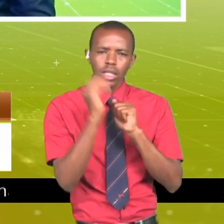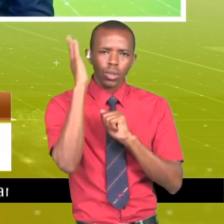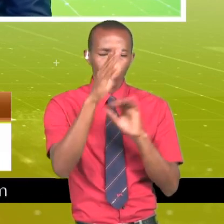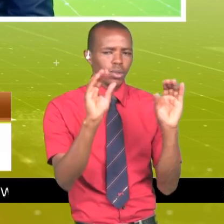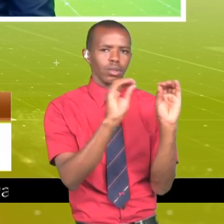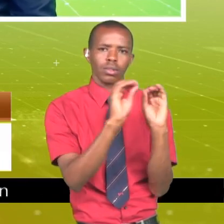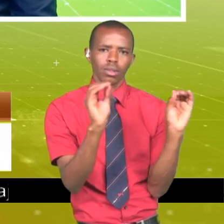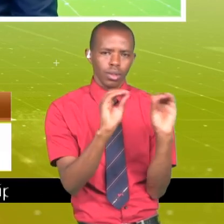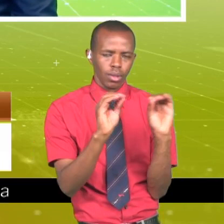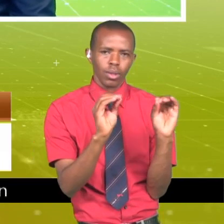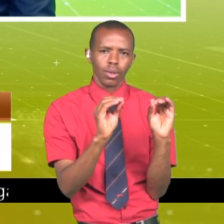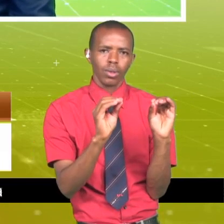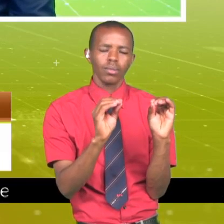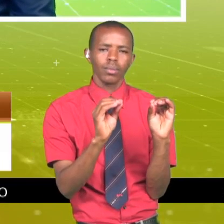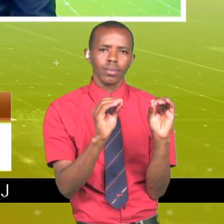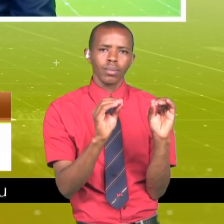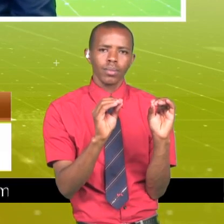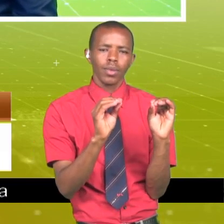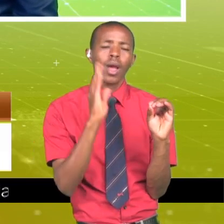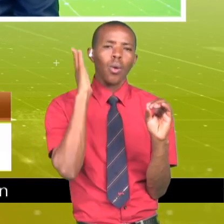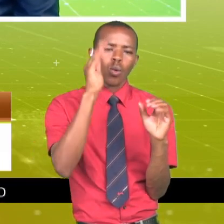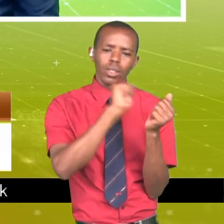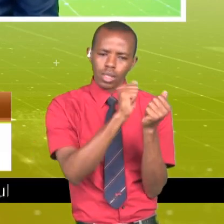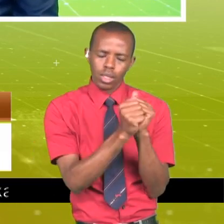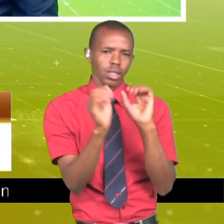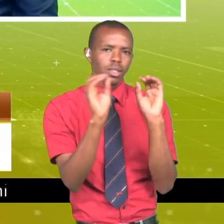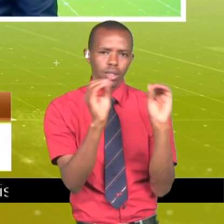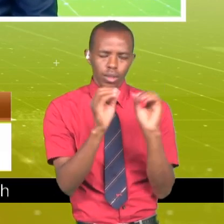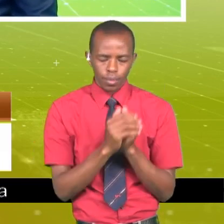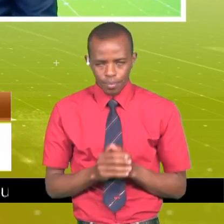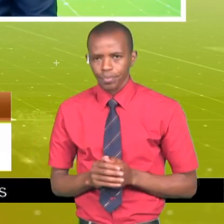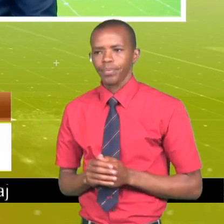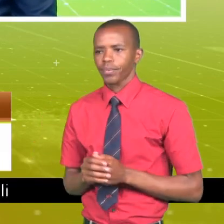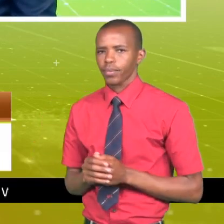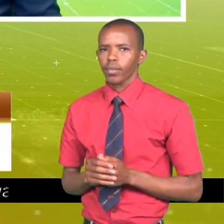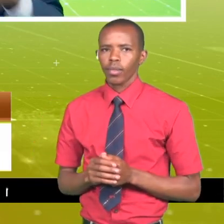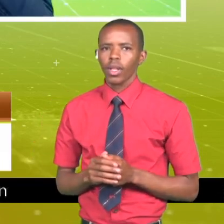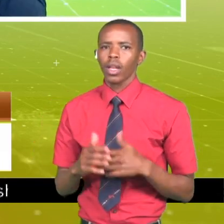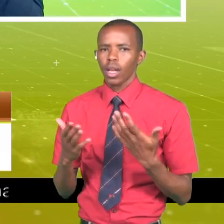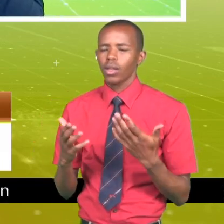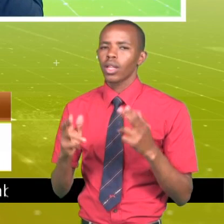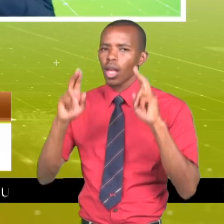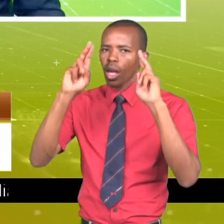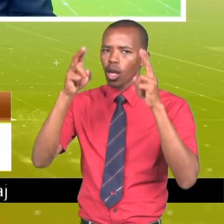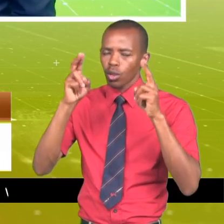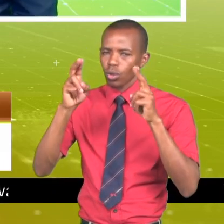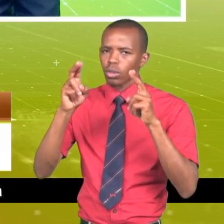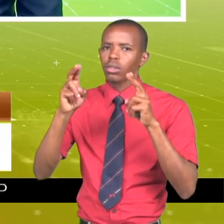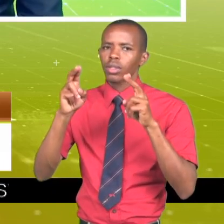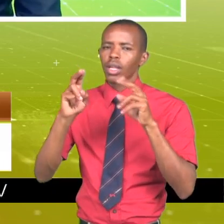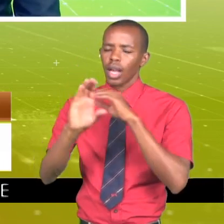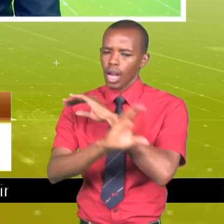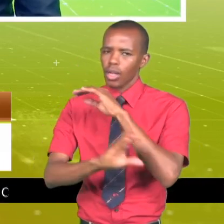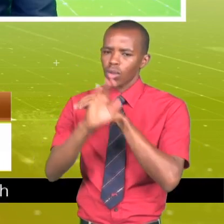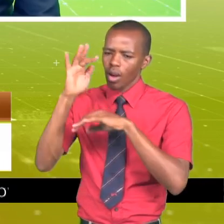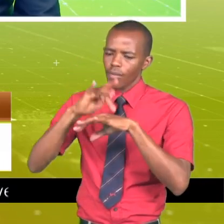divo huwa nafanya katika eneo bunge. Hautambadilika mwishimua ndivo na vosema. Na sasa tu moja kwa moja tu zamia katika maswala ya kitaifa ambayo na thiri